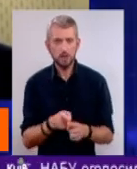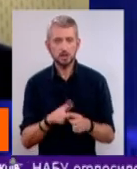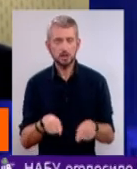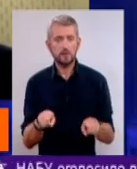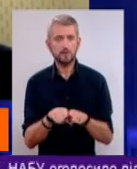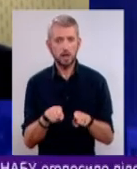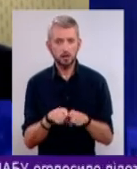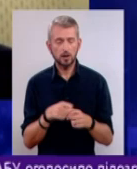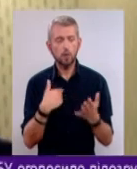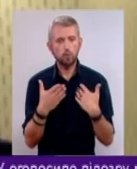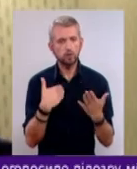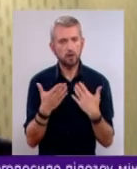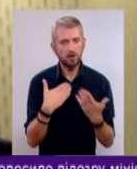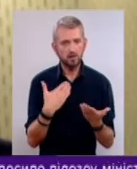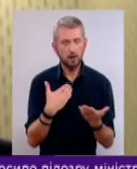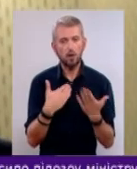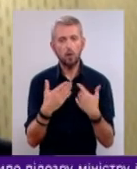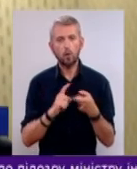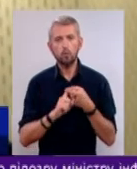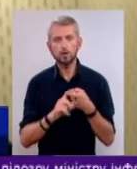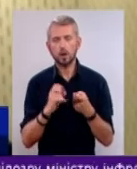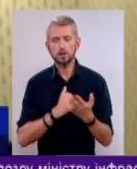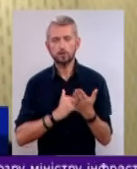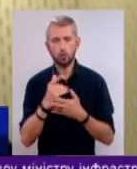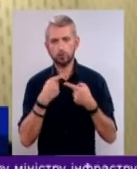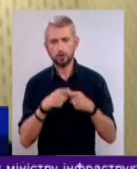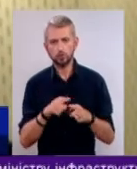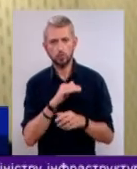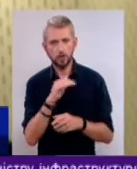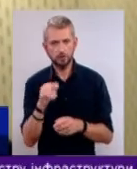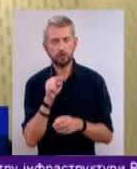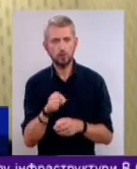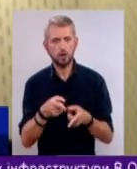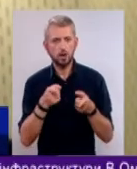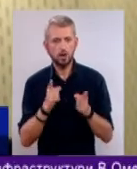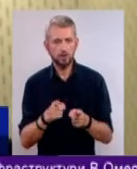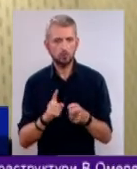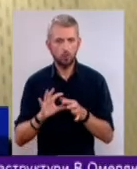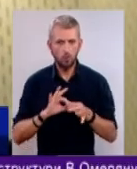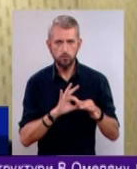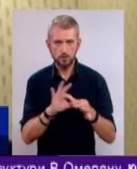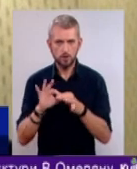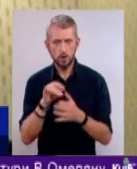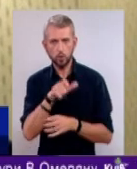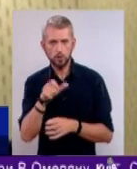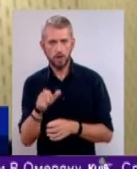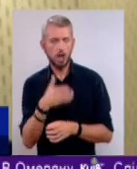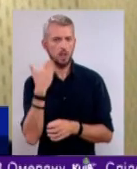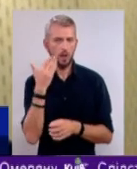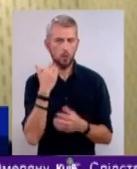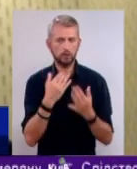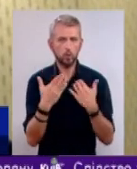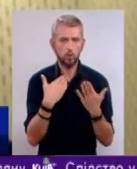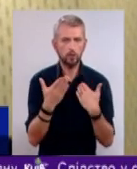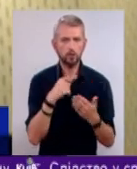-таки комунікація. І комунікація на високотехнічному рівні, вона дійсно connect people, вона об'єднала людей, легко спілкуємося, вона